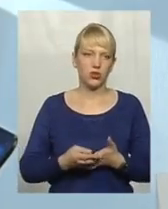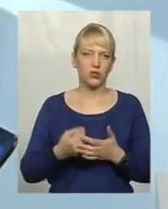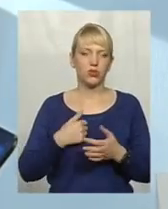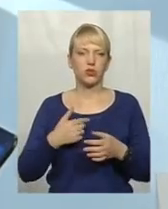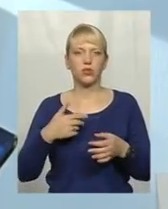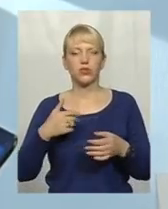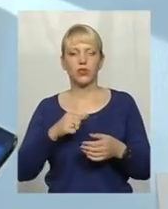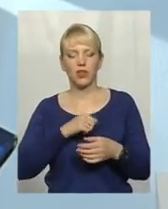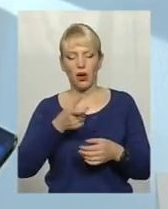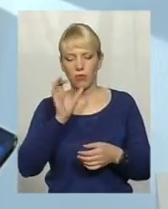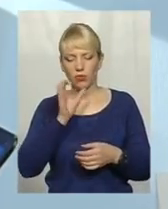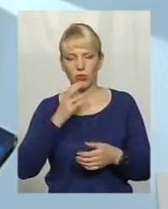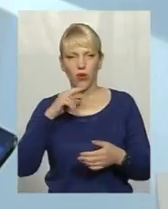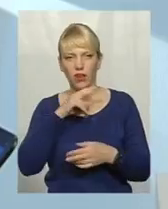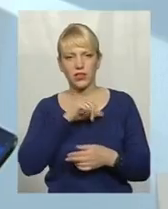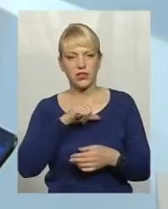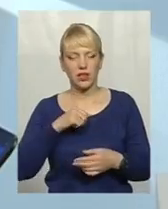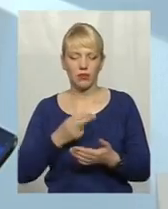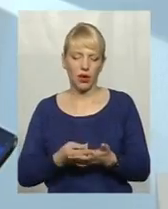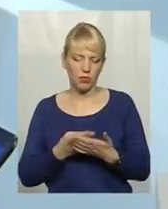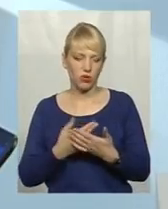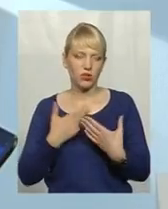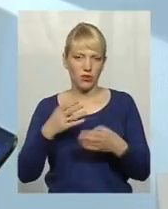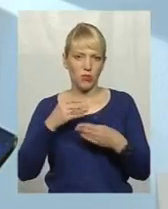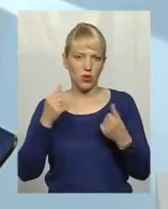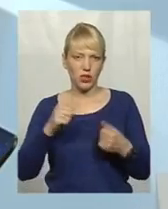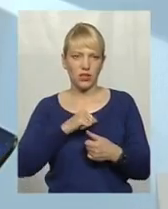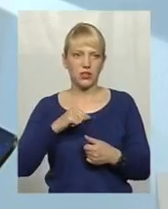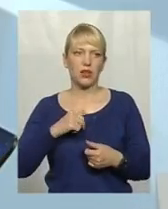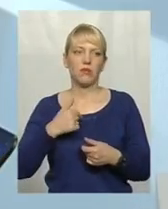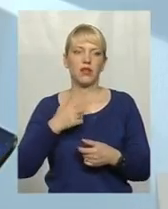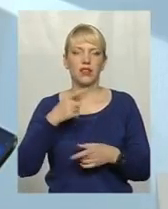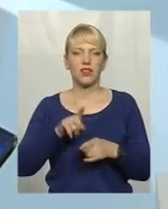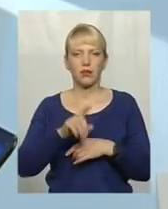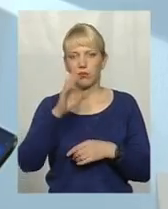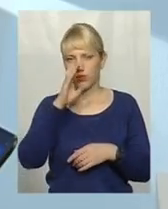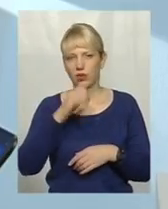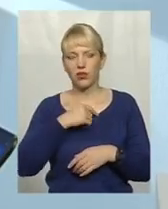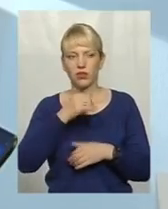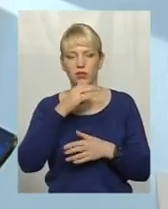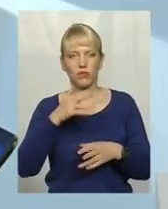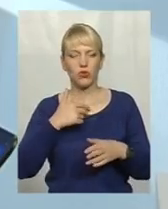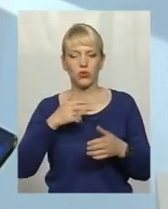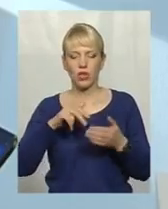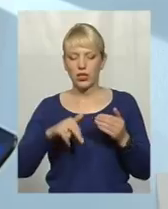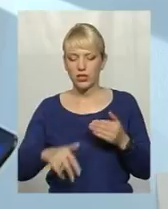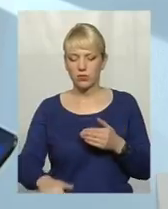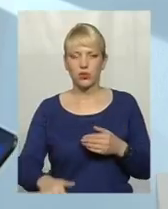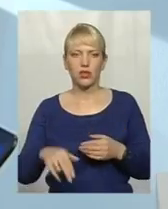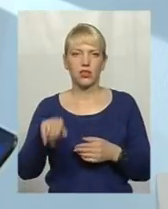рознижуючи, я полежу, і так далі, і так далі. Мені настільки погано, що я не можу спуститися до